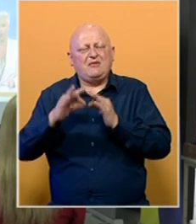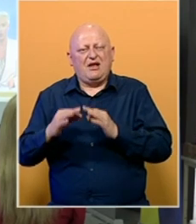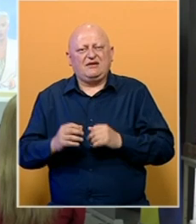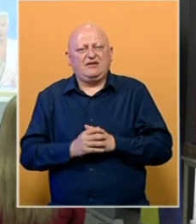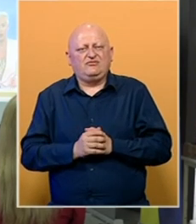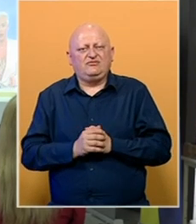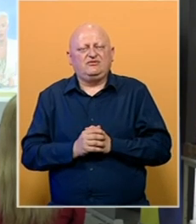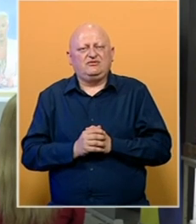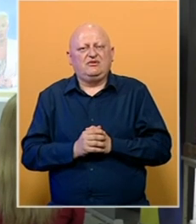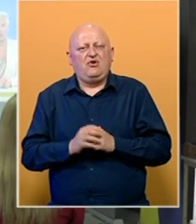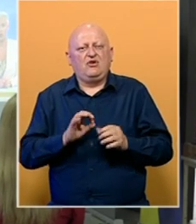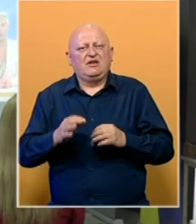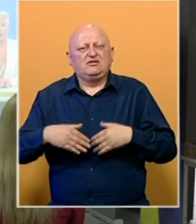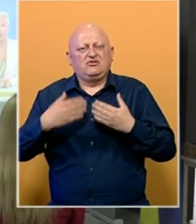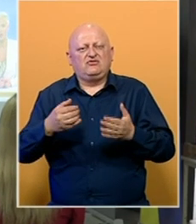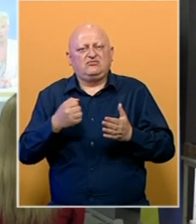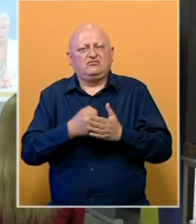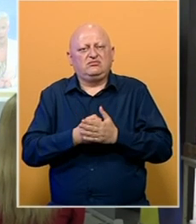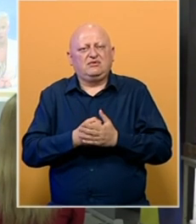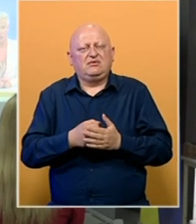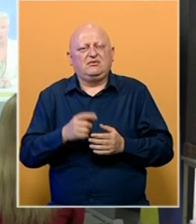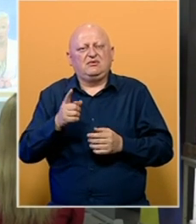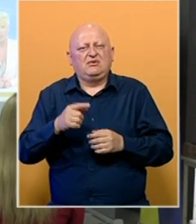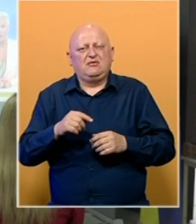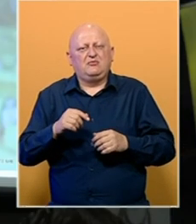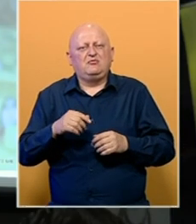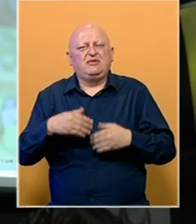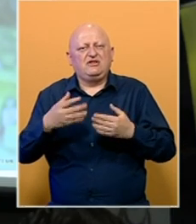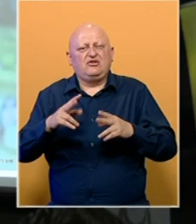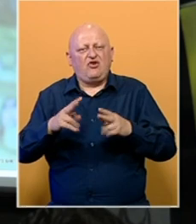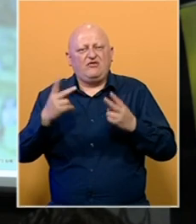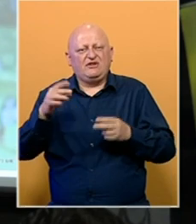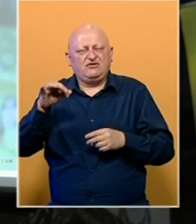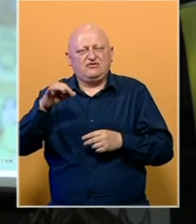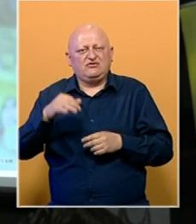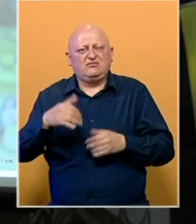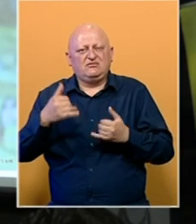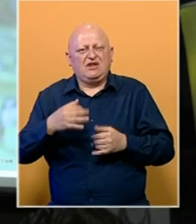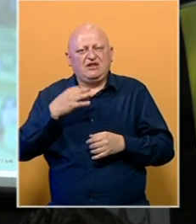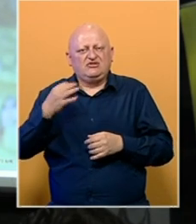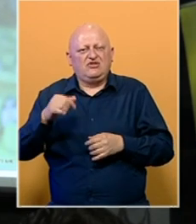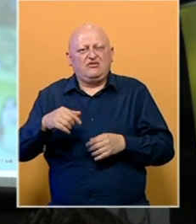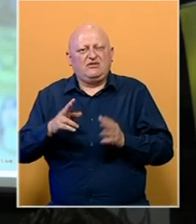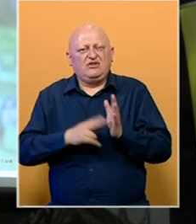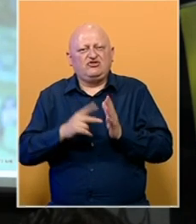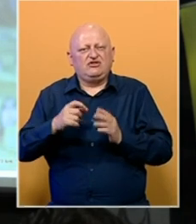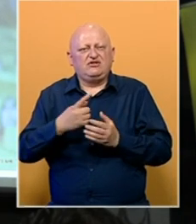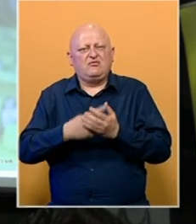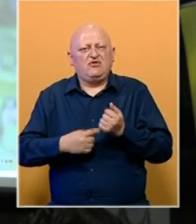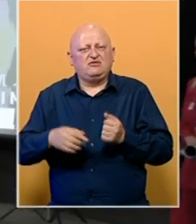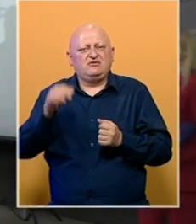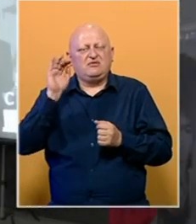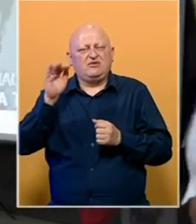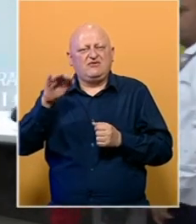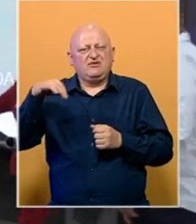Alma Arnautović. Organizator dodijele nagrade je udruženje Biti novinar iz Tuzle. Upravo na današnji dan novinar Nino Čatić